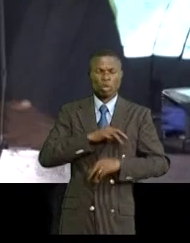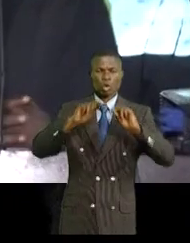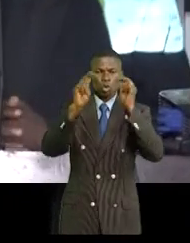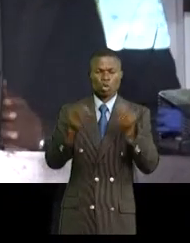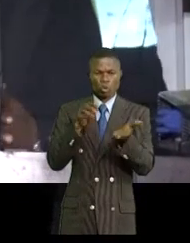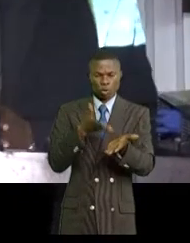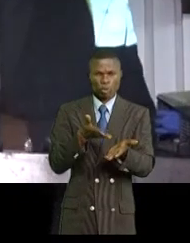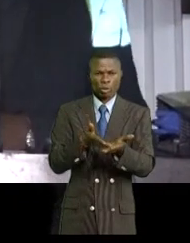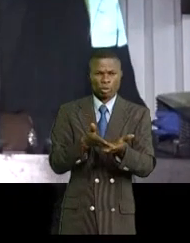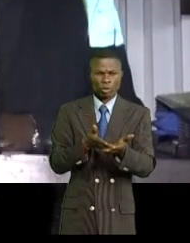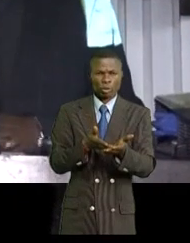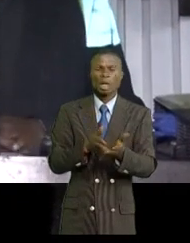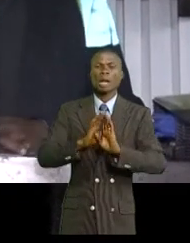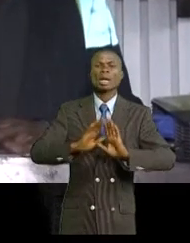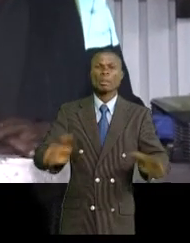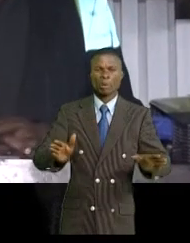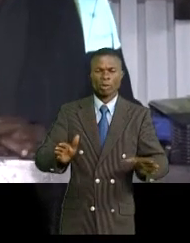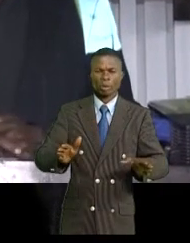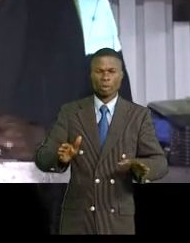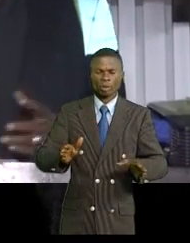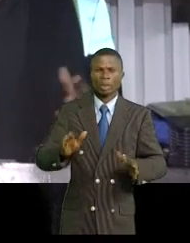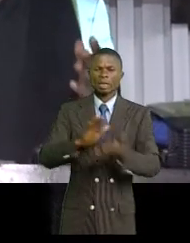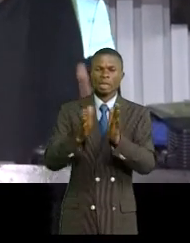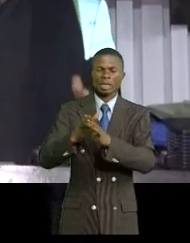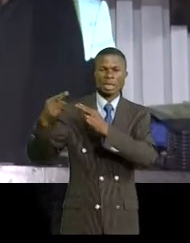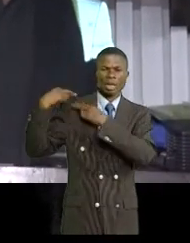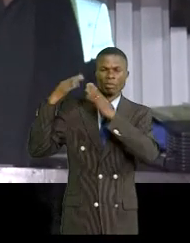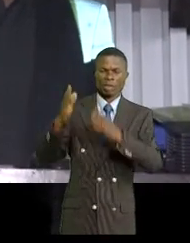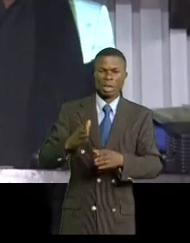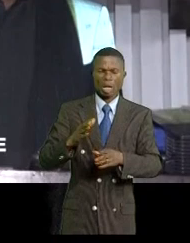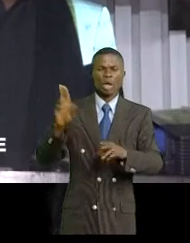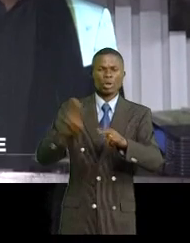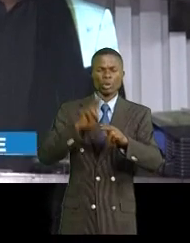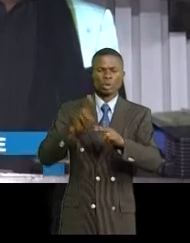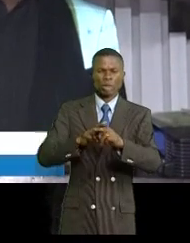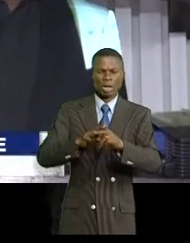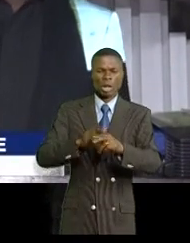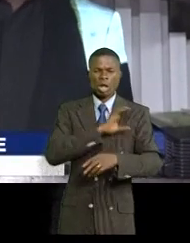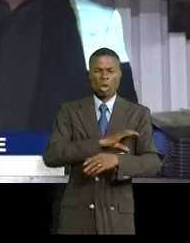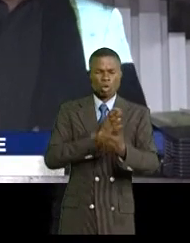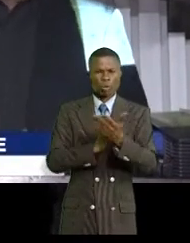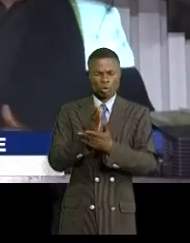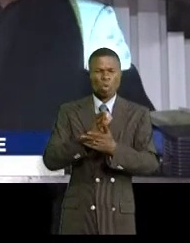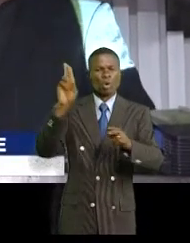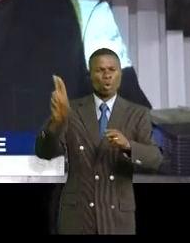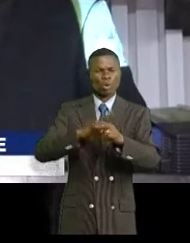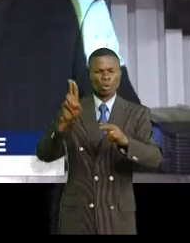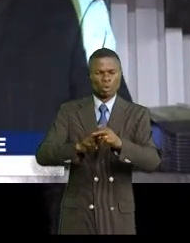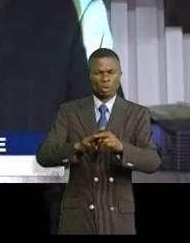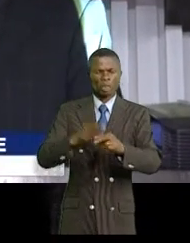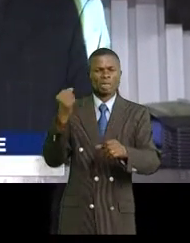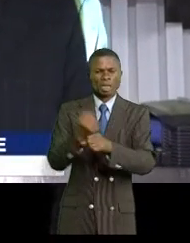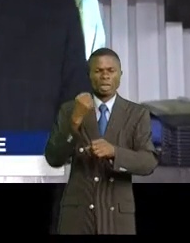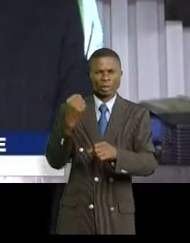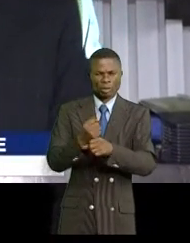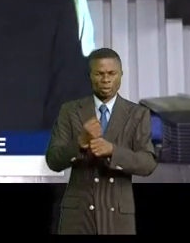sont en mesure de s'approprier toutes ces bonnes pratiques et de les mettre en pratique dans l'exercice